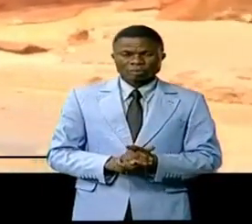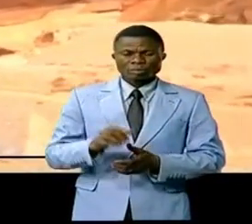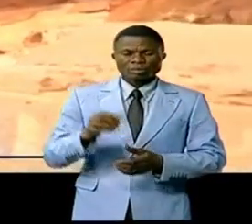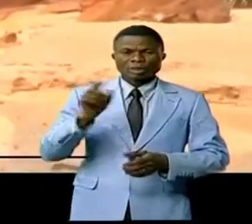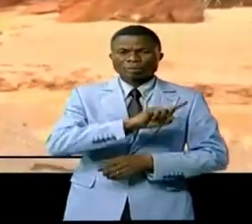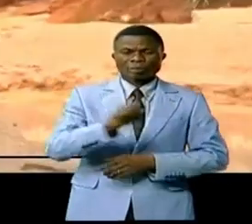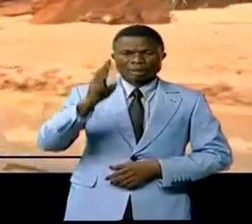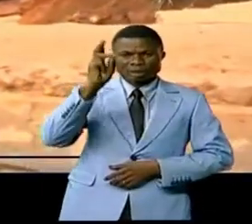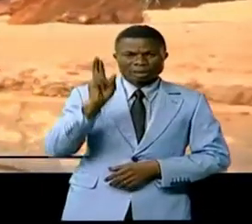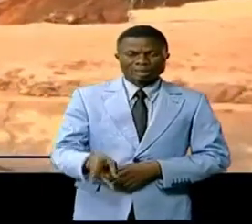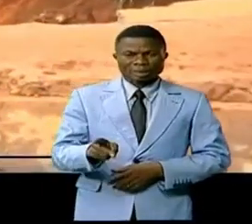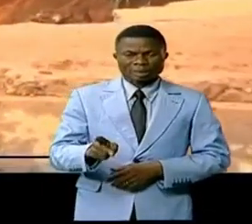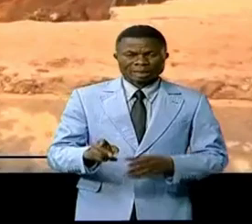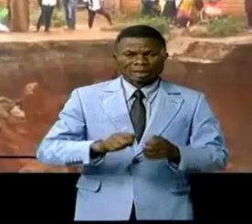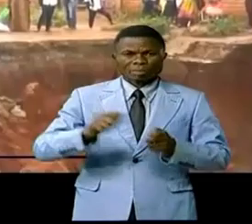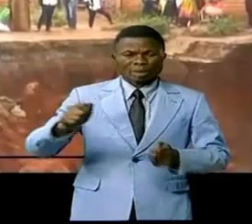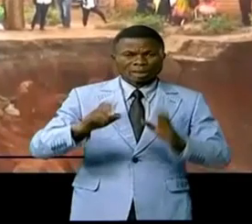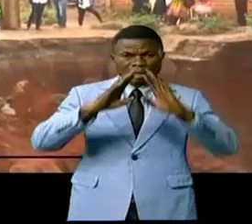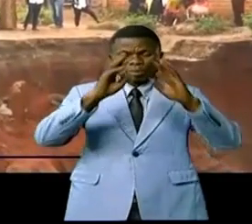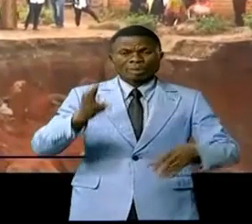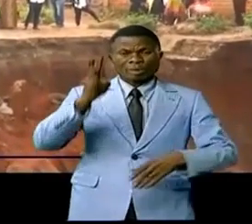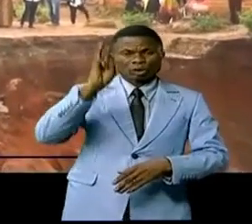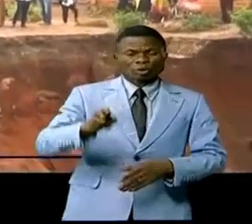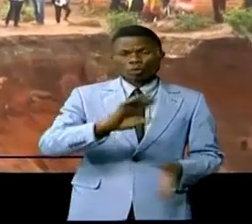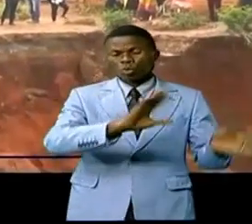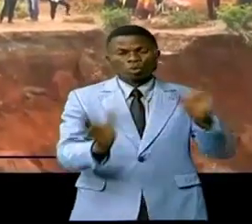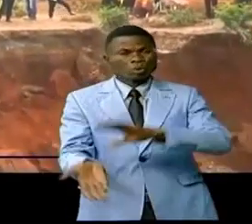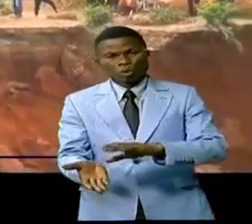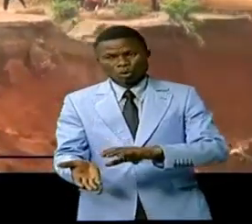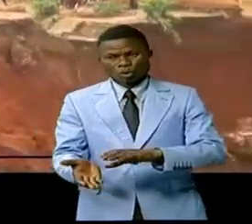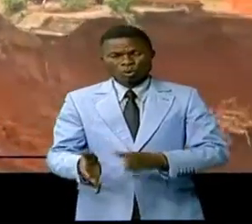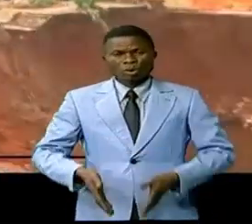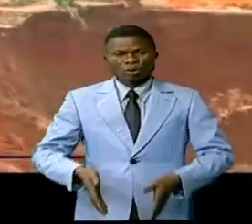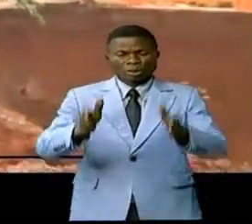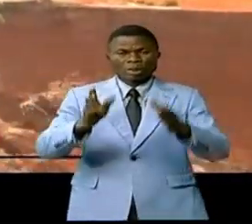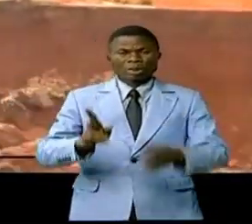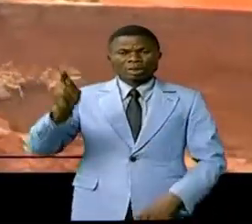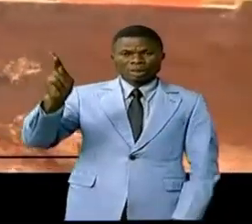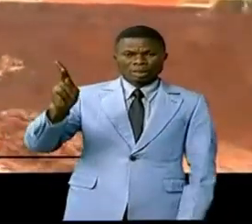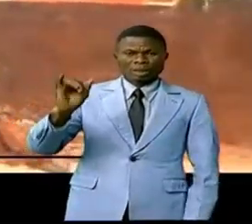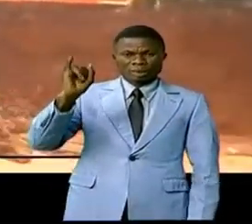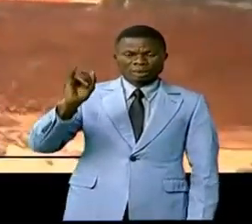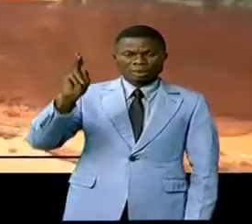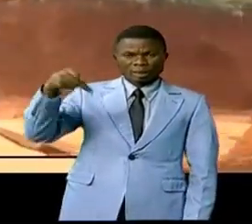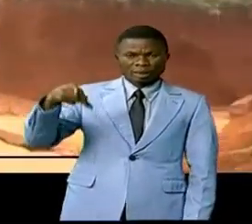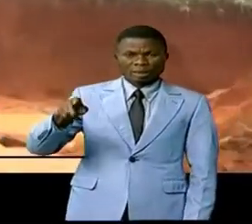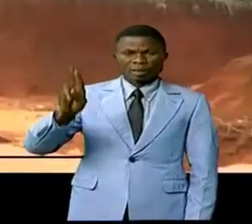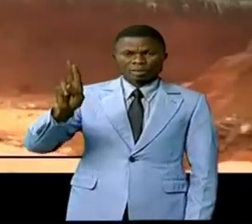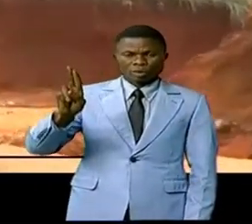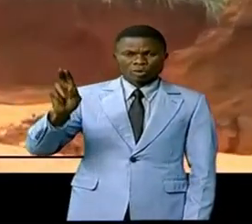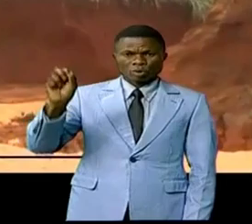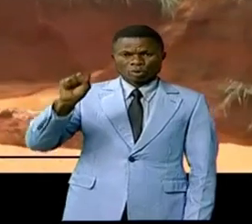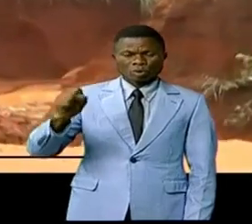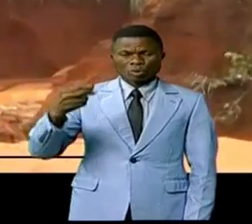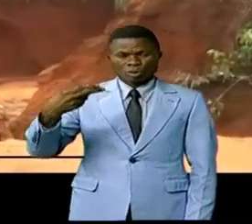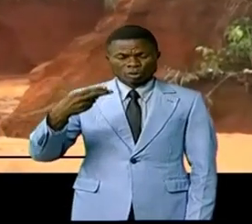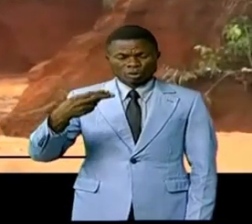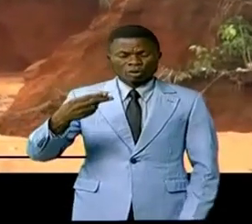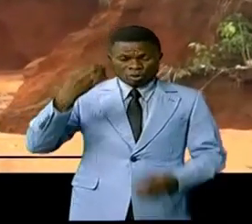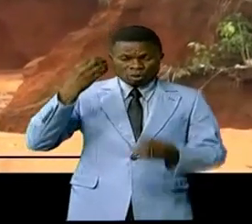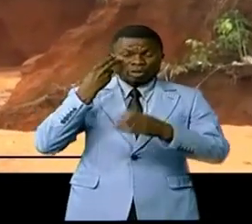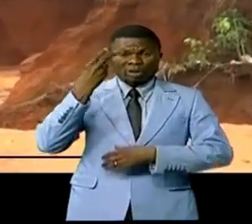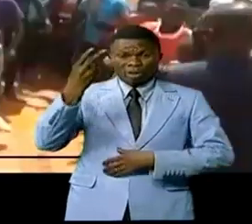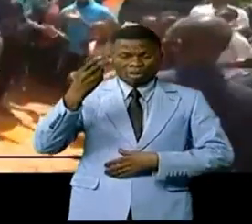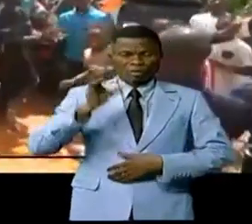mètres, menaçant quelques 300 maisons du quartier Kisanga, sous la route Kipushi, dans la commune annexe. Conquétisant la vision du chef d'état,